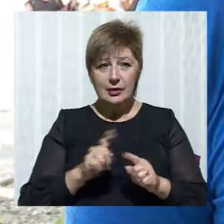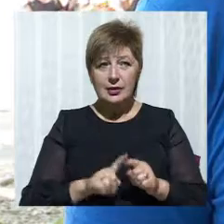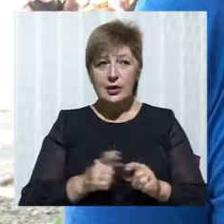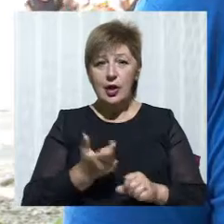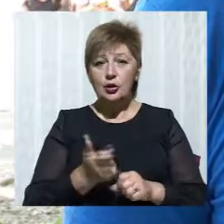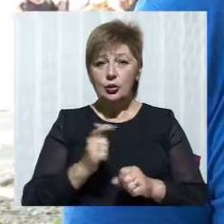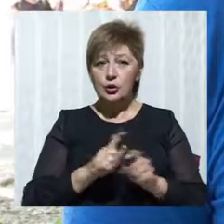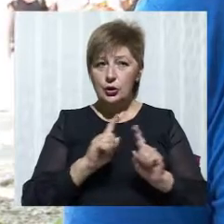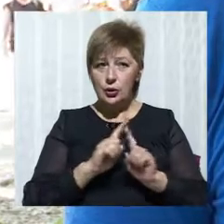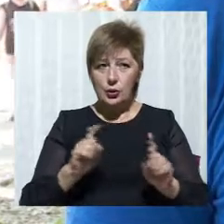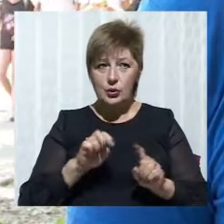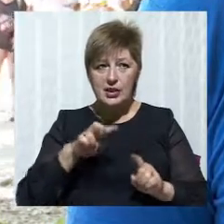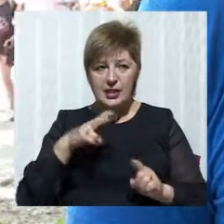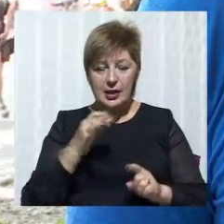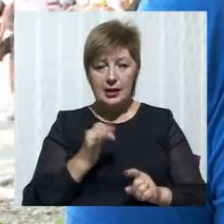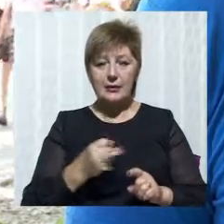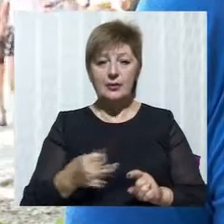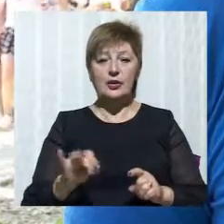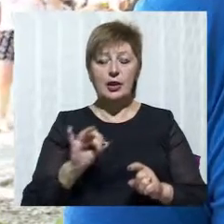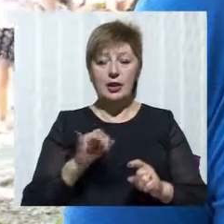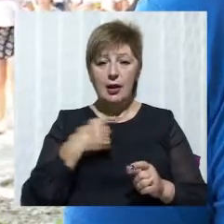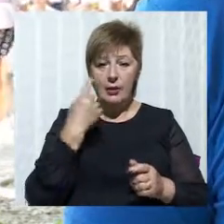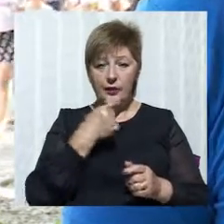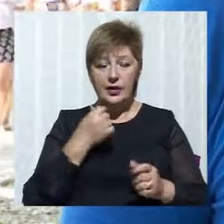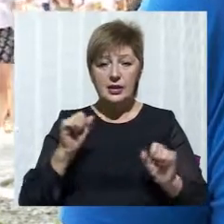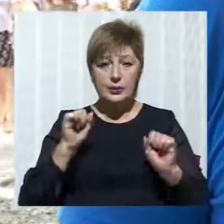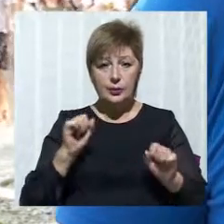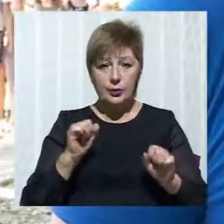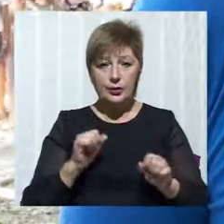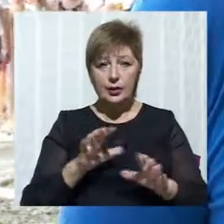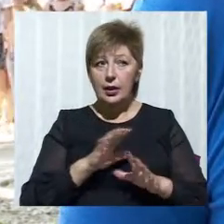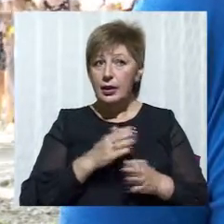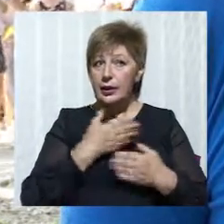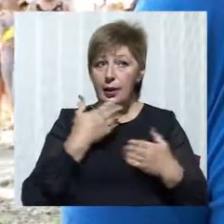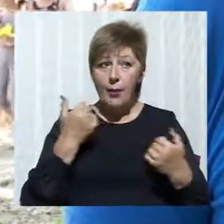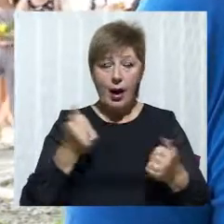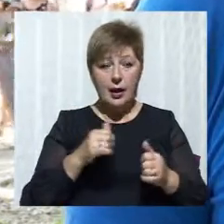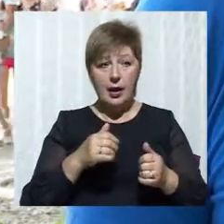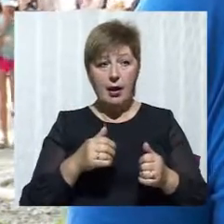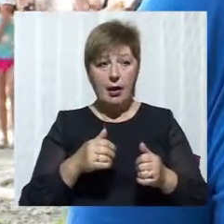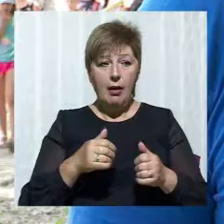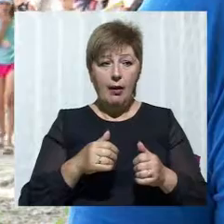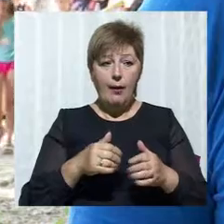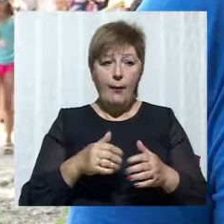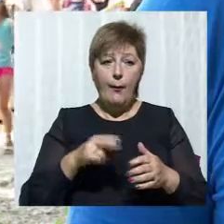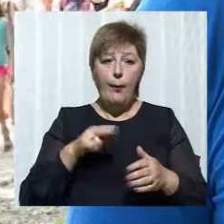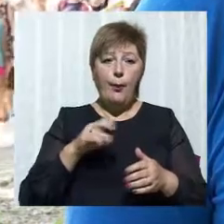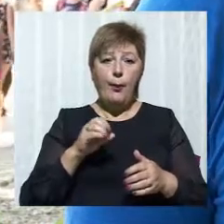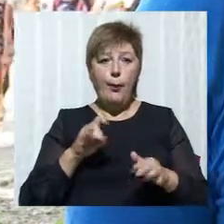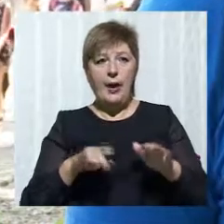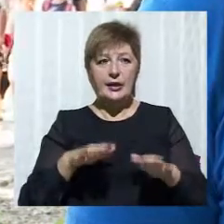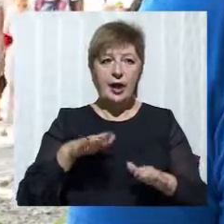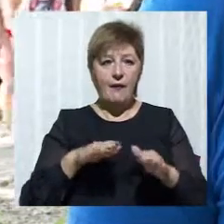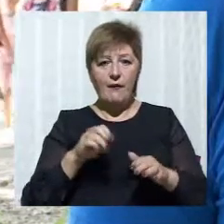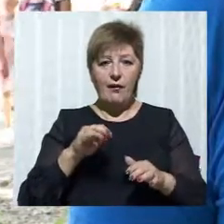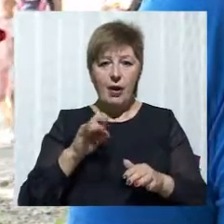спорту, в якому особи з інвалідністю та без не мають переваг один перед іншим. І тому в